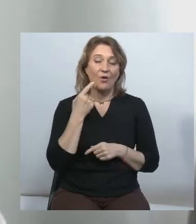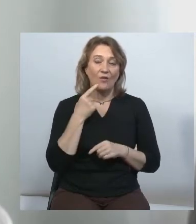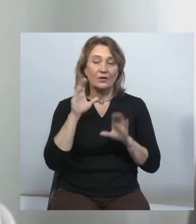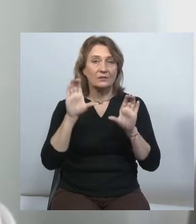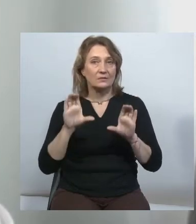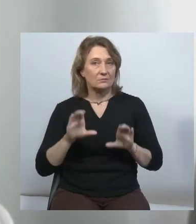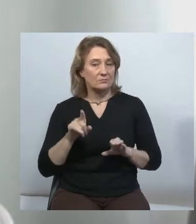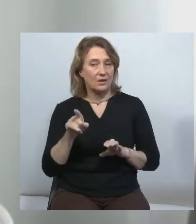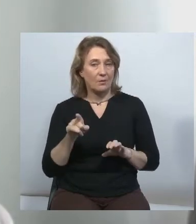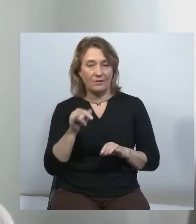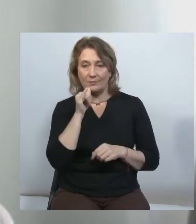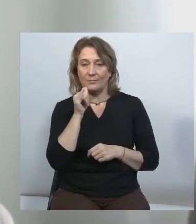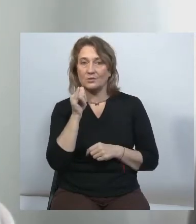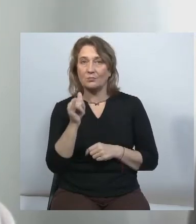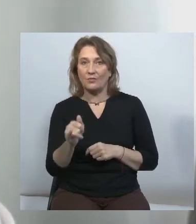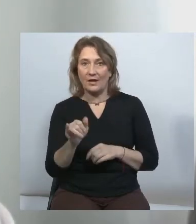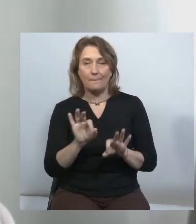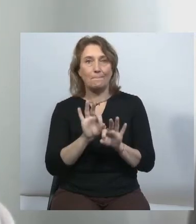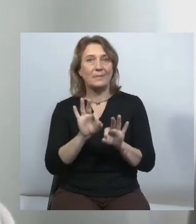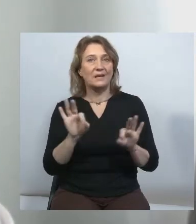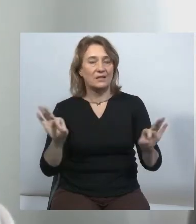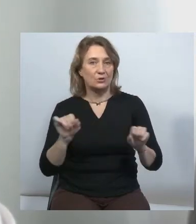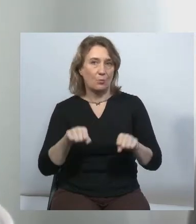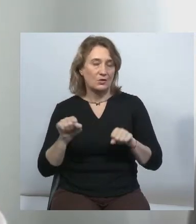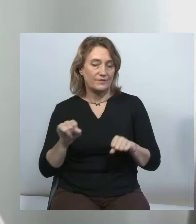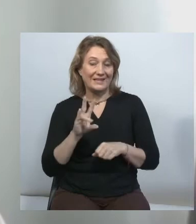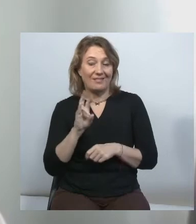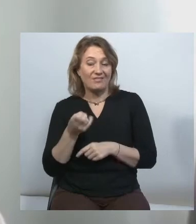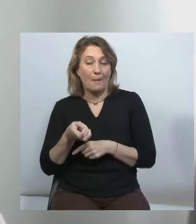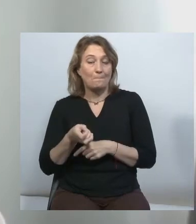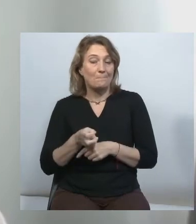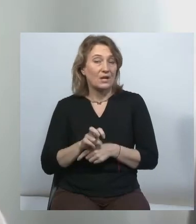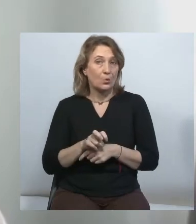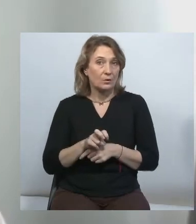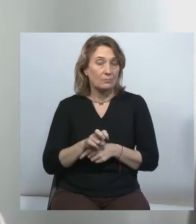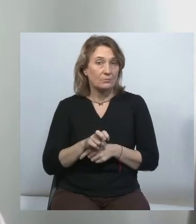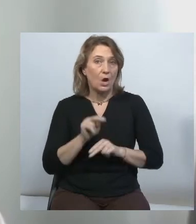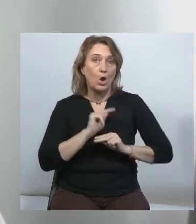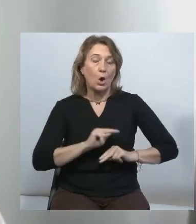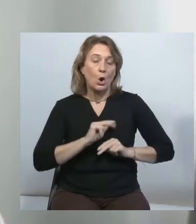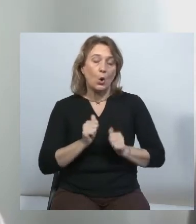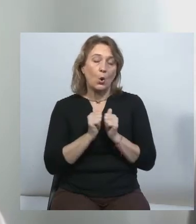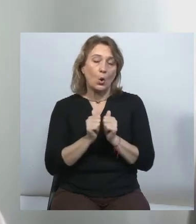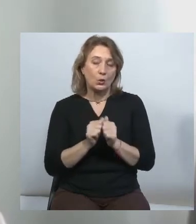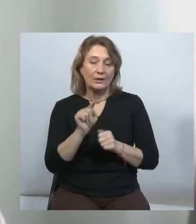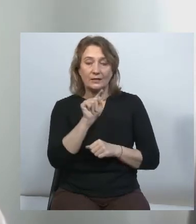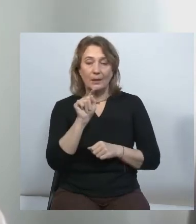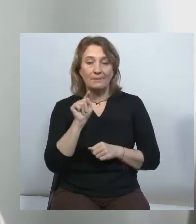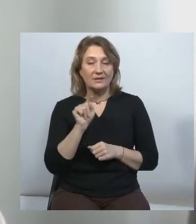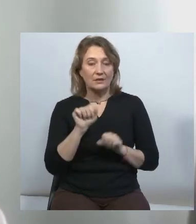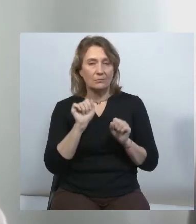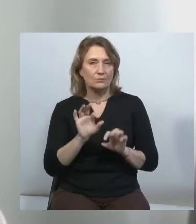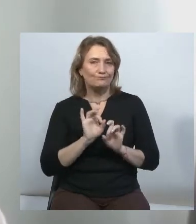позбавляємо цієї прекрасної можливості і не приходимо. Тобто, колеги, на це питання я можу детально відповідати дуже довго.